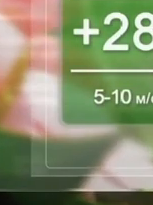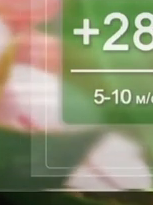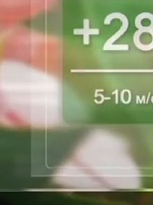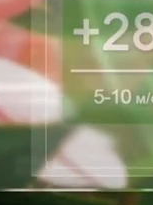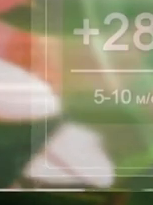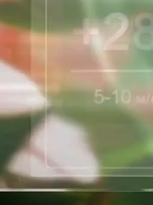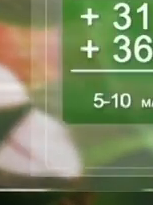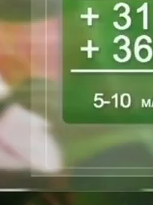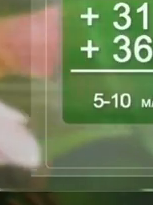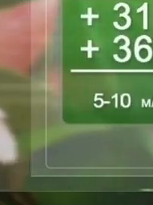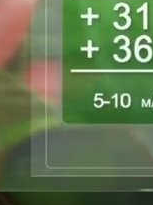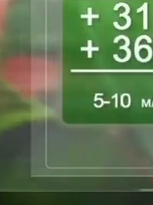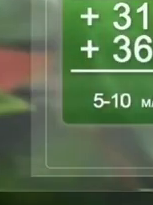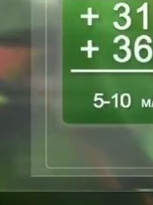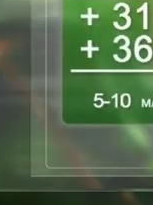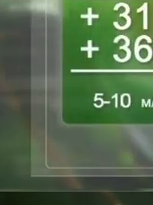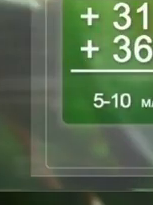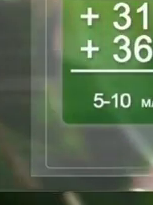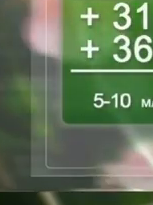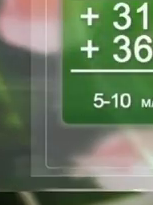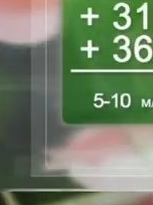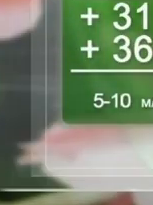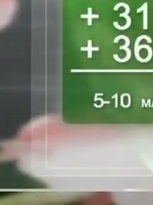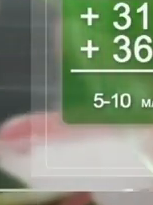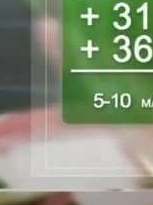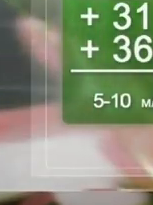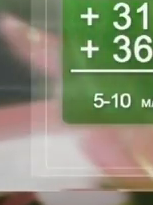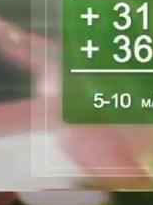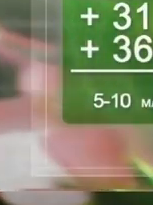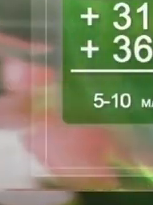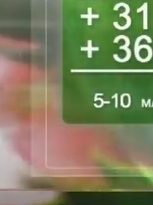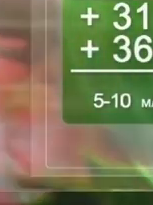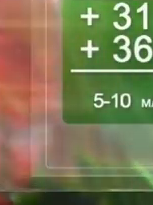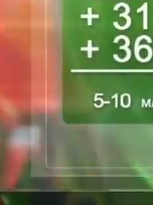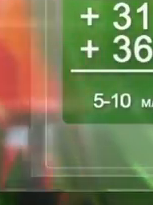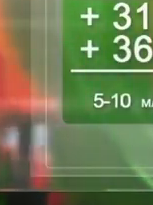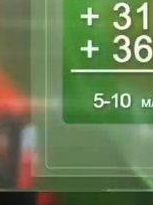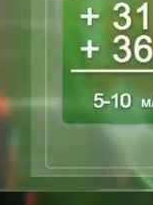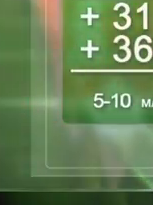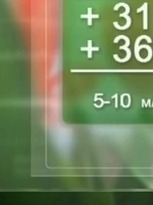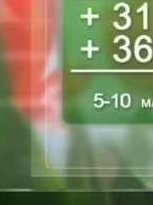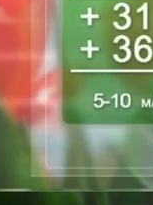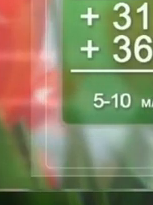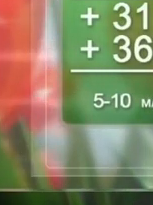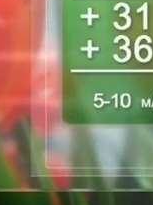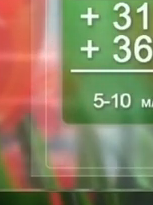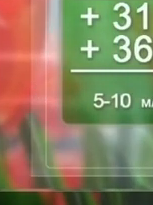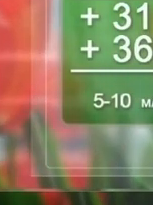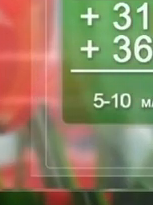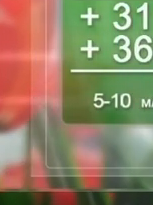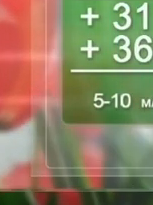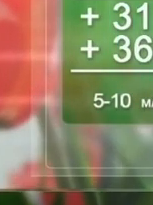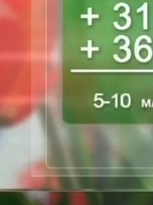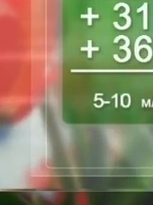28, 30. У наступні три доби синоптики прогнозують невеликі та помірні короткочасні дощі. Лише 25-го та вночі